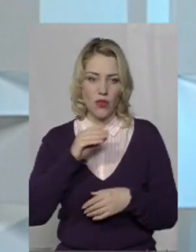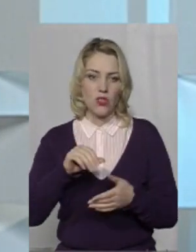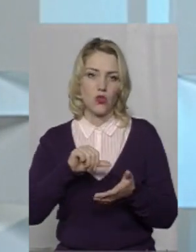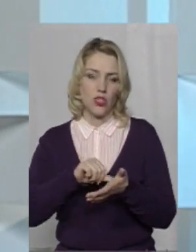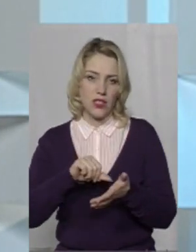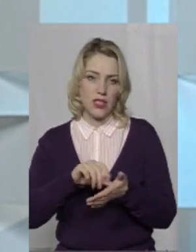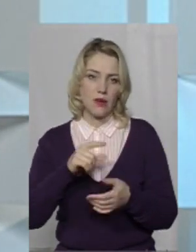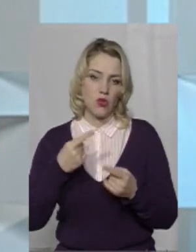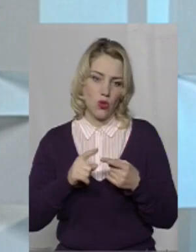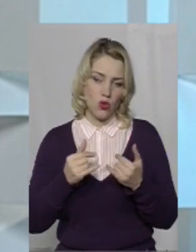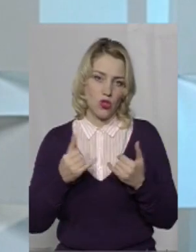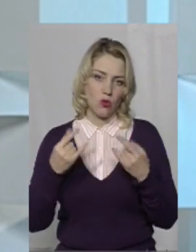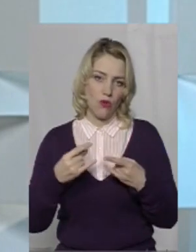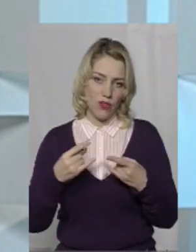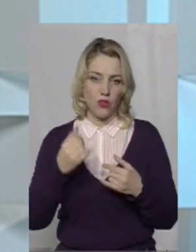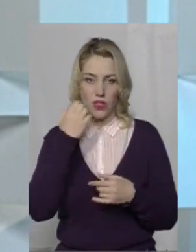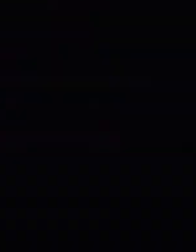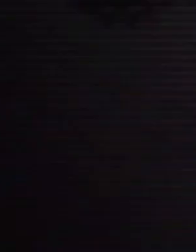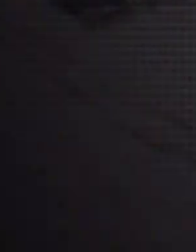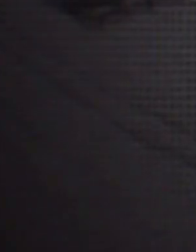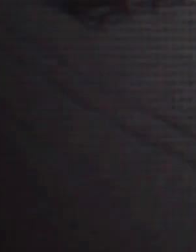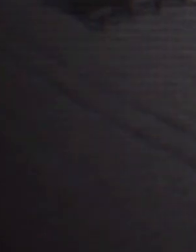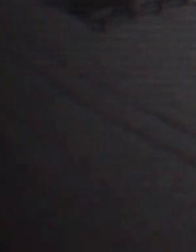сьогоднішнього ефіру. Всім дякую і нехай щастить!